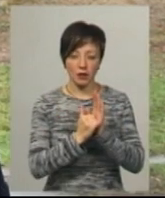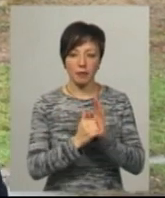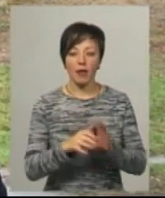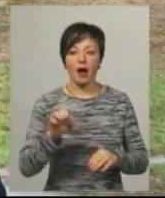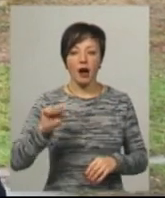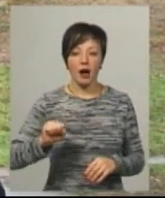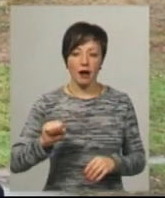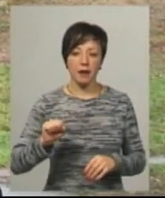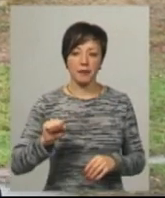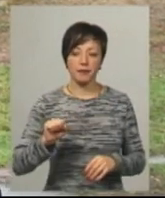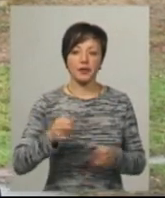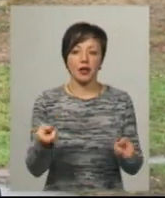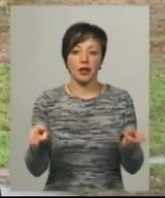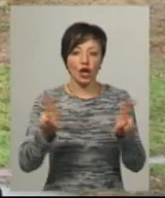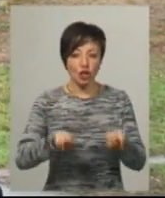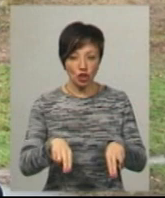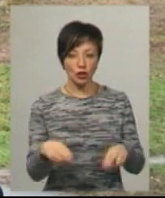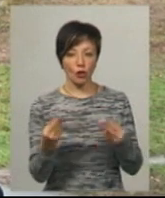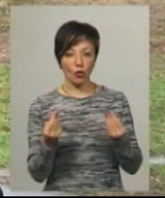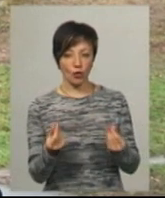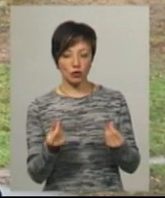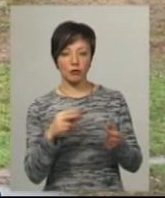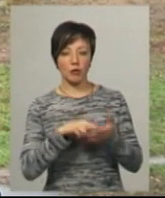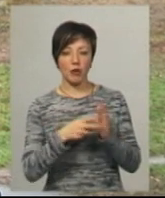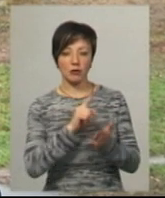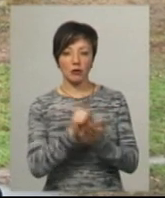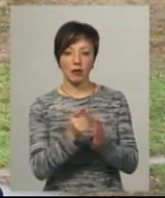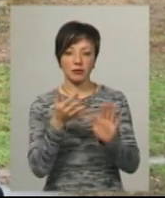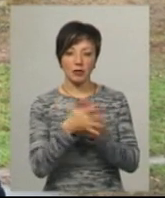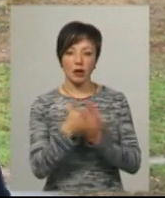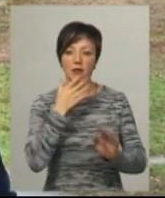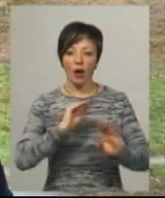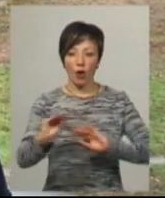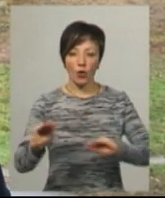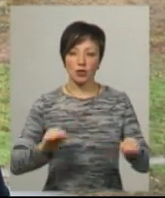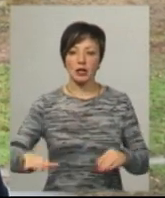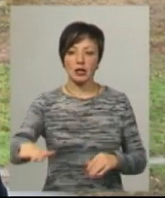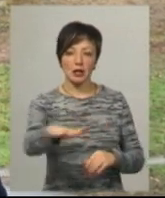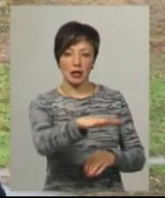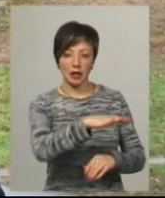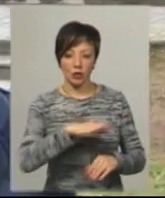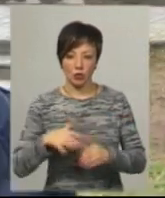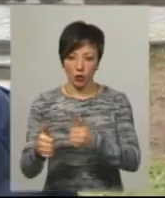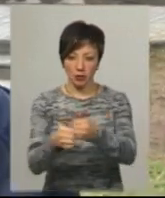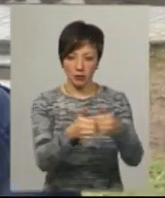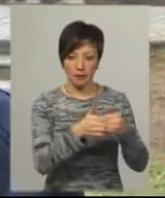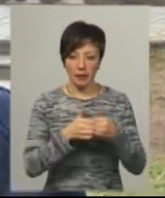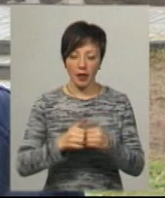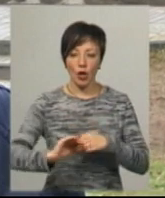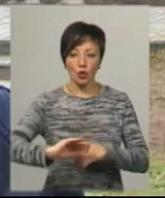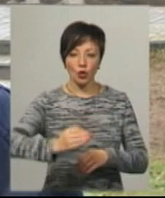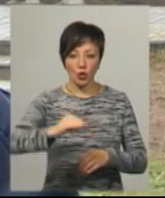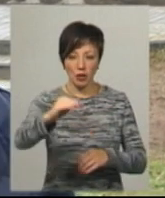А решта коштів по плану має піти на благоустрій навколо пам'ятника. ходинки